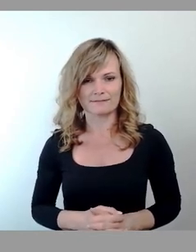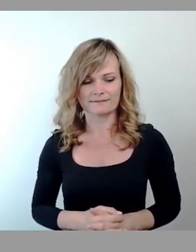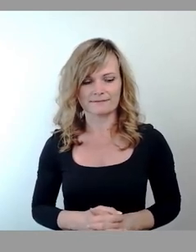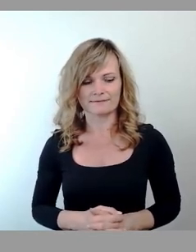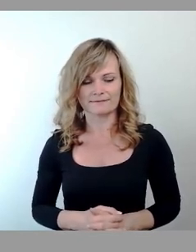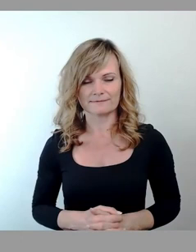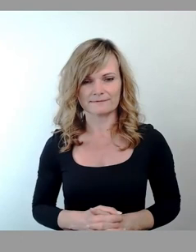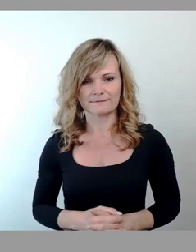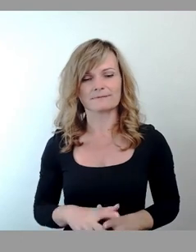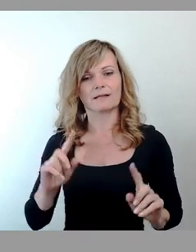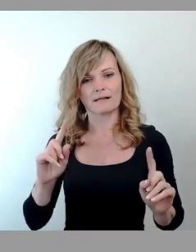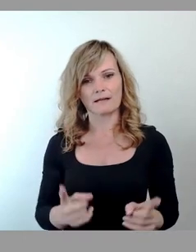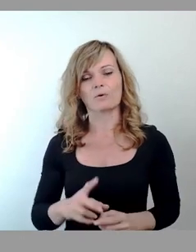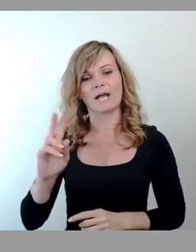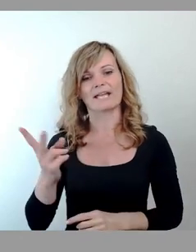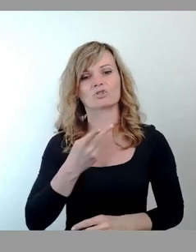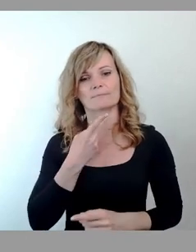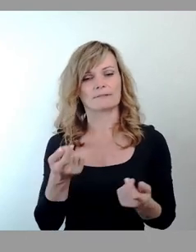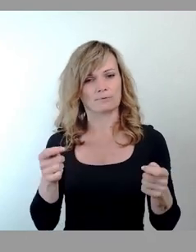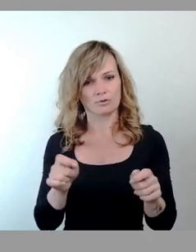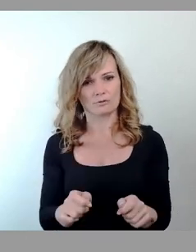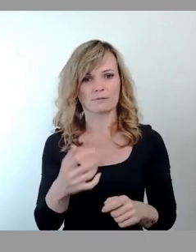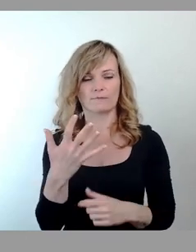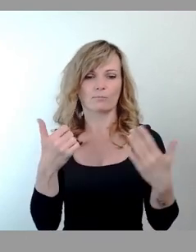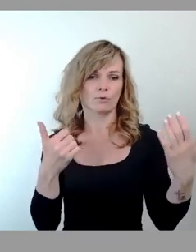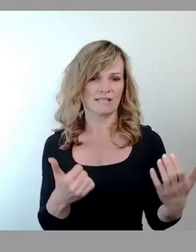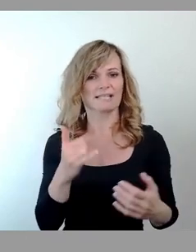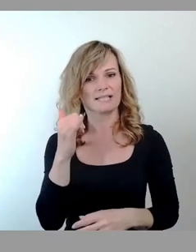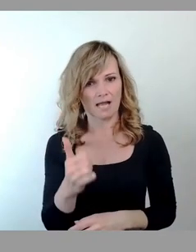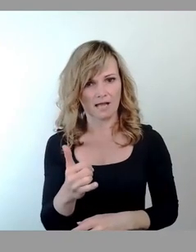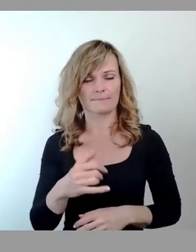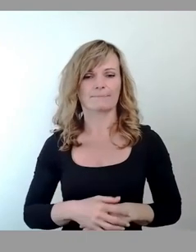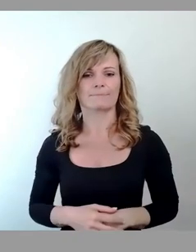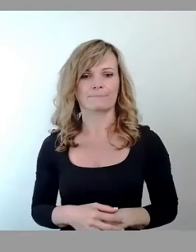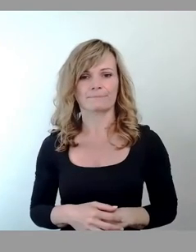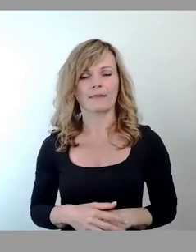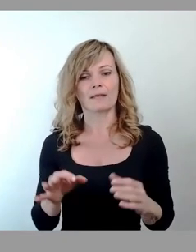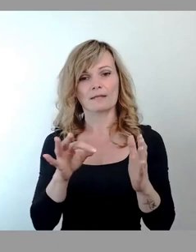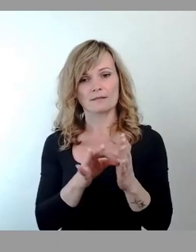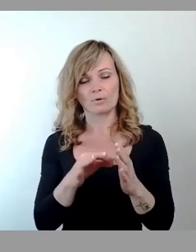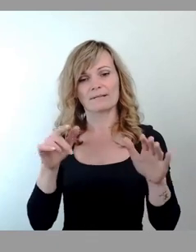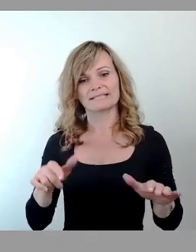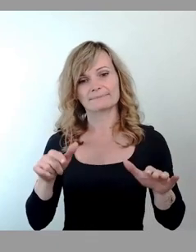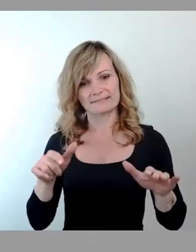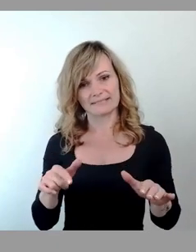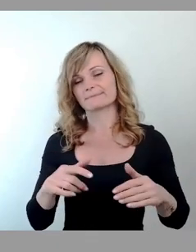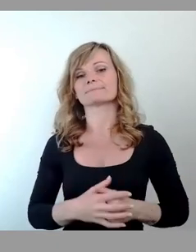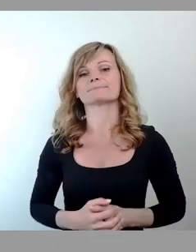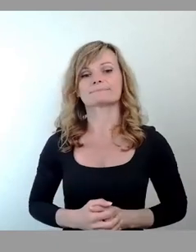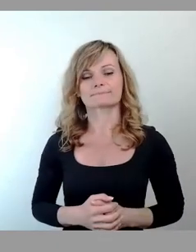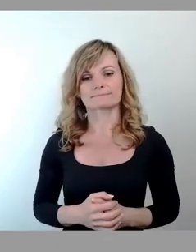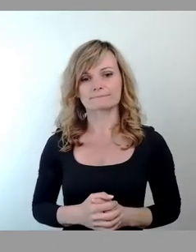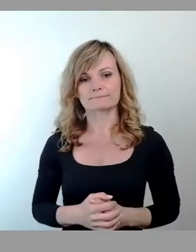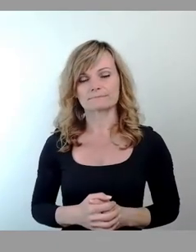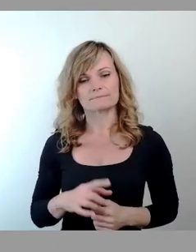Ebenfalls einstimmig beschlossen mit 65 Ja-Stimmen. Wir kommen zu Top 17. Das hat ebenfalls